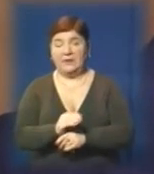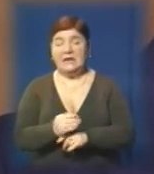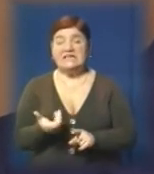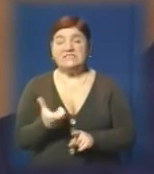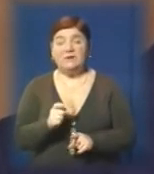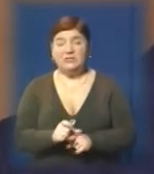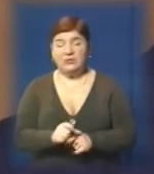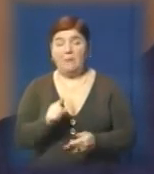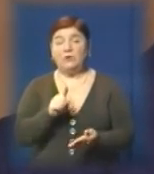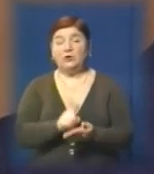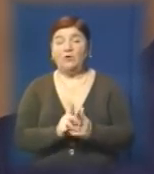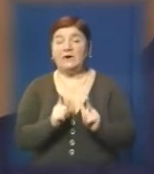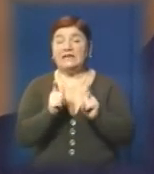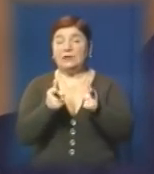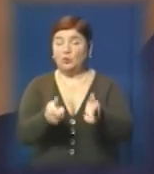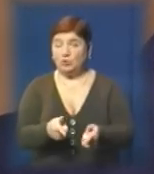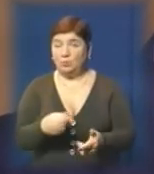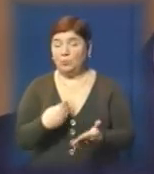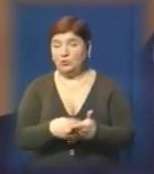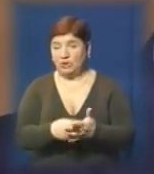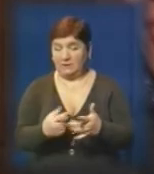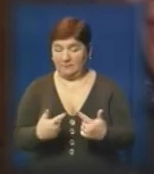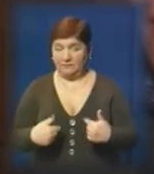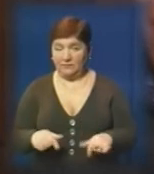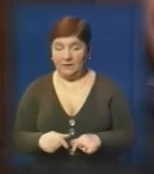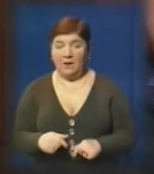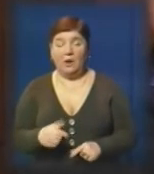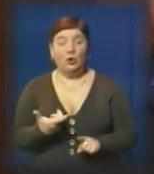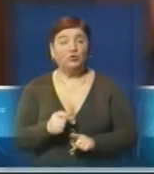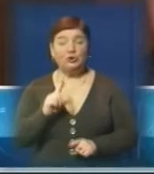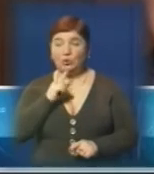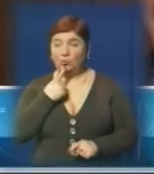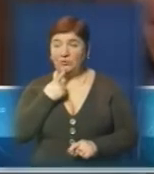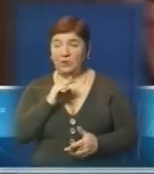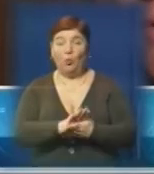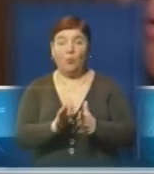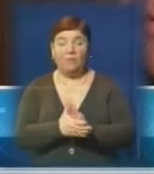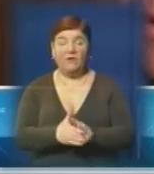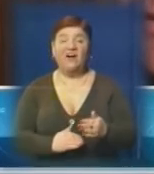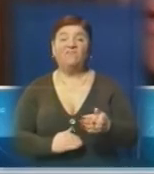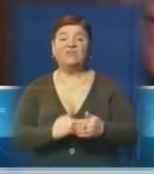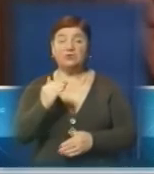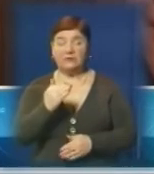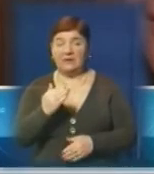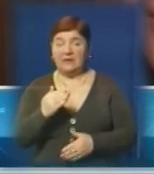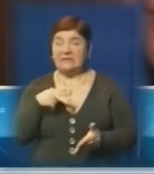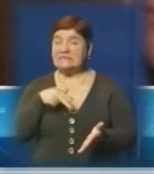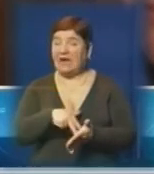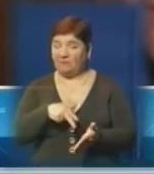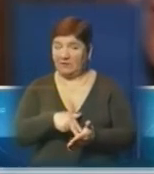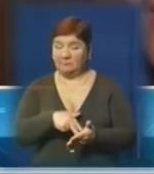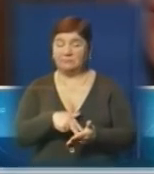збільшення податкових надходжень до бюджетів у всіх рівнях. Досить складні умови, тому що високі відсоткові банківські ставки,